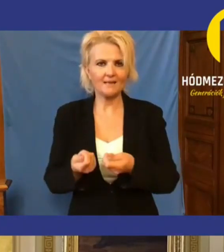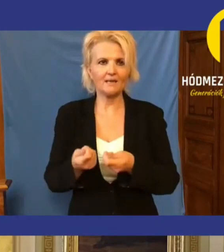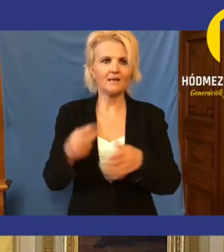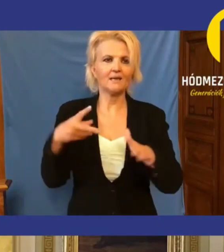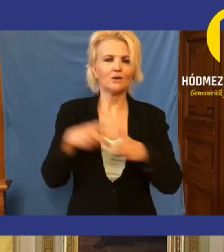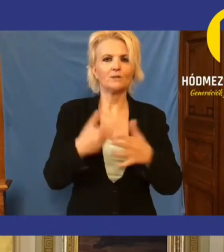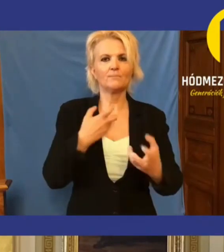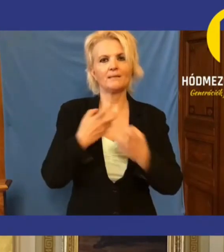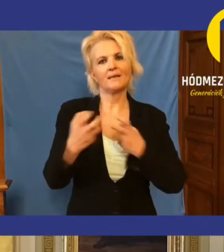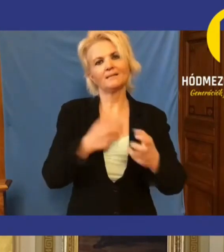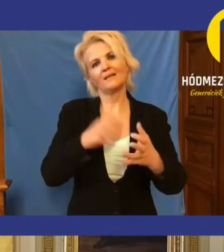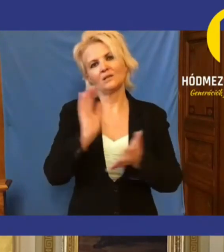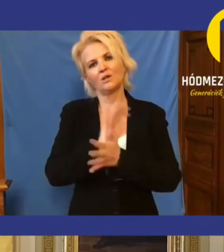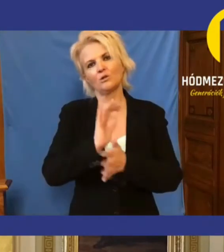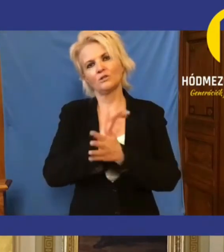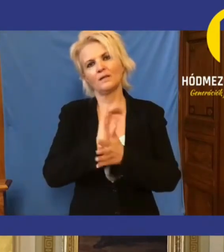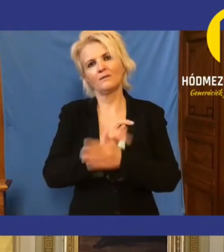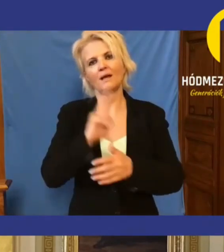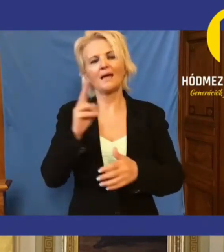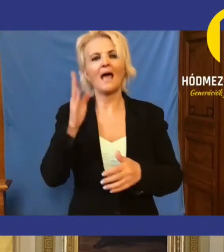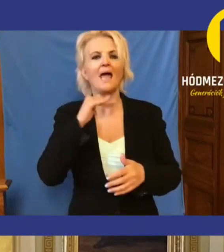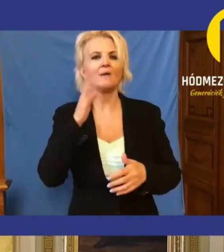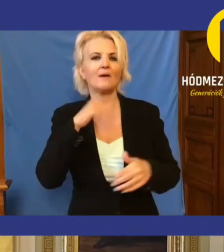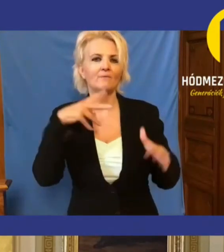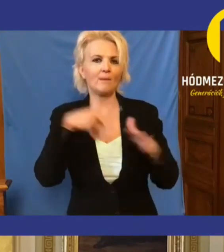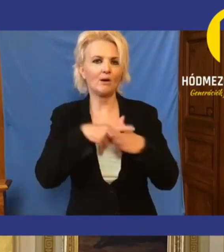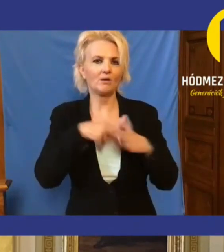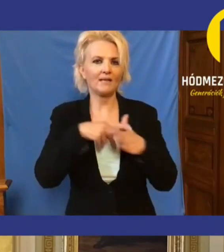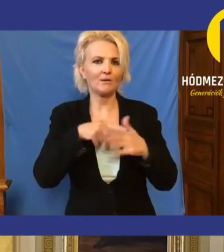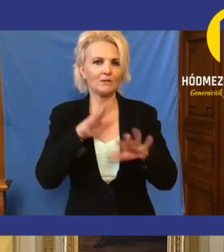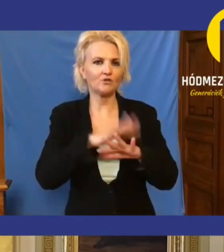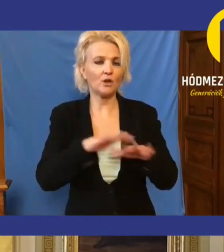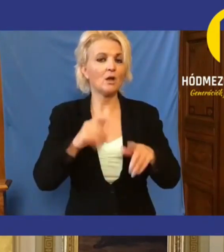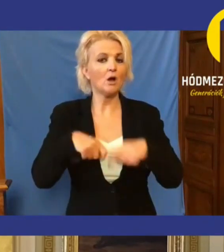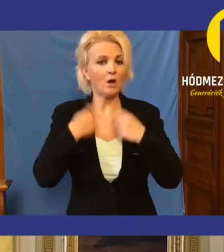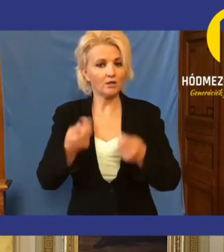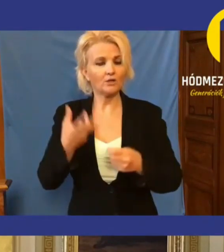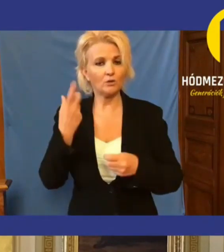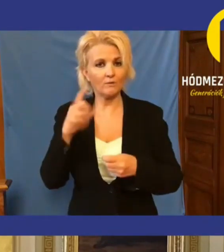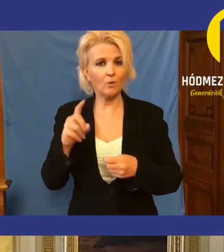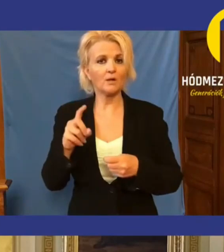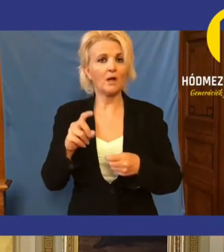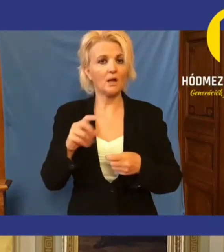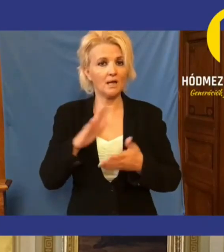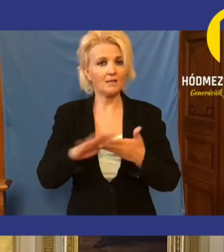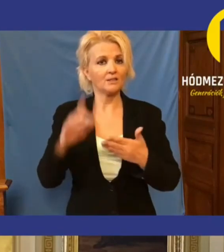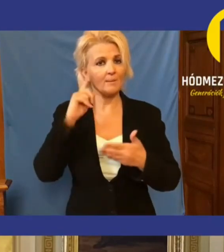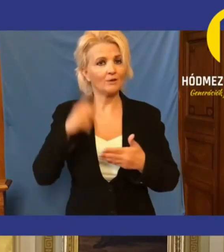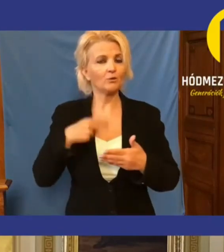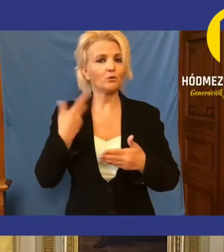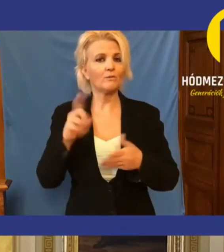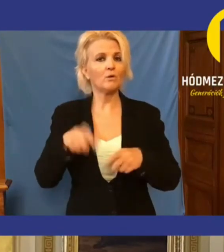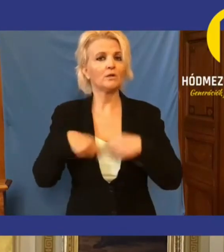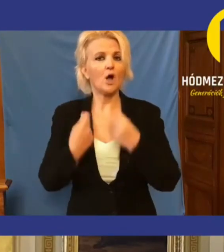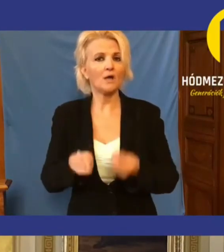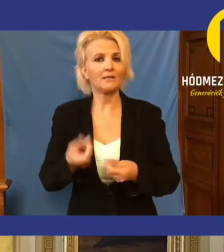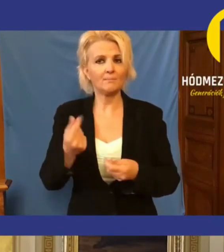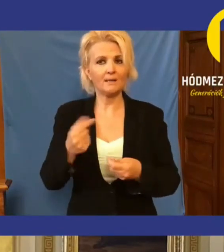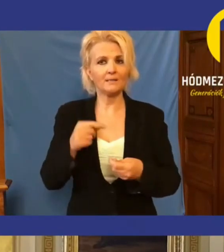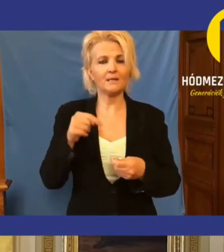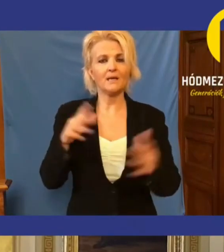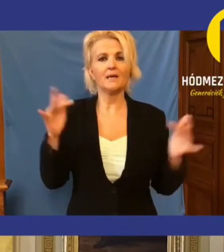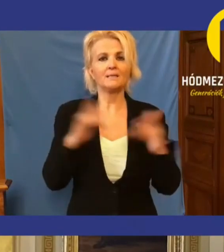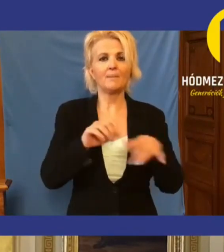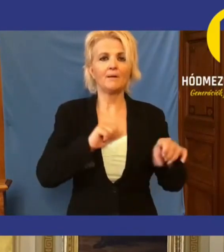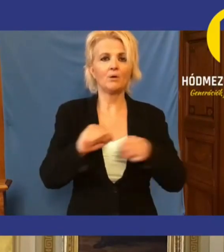tanúsítmányunkat? A KFF akadályozta meg kizárólag. Adhattunk volna hozzá közöttünk, simán adhattunk volna a forrátforrást. Szemben a